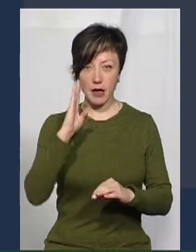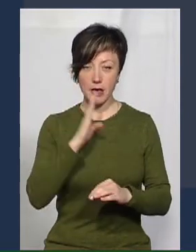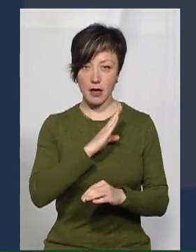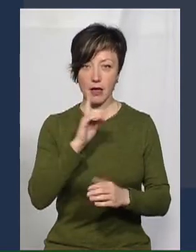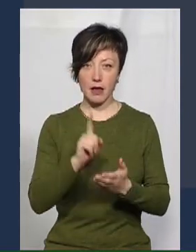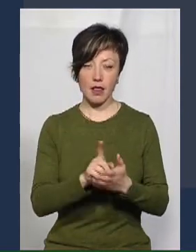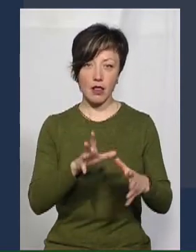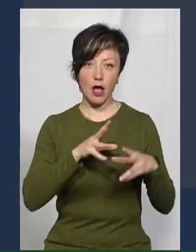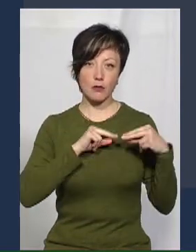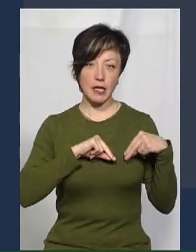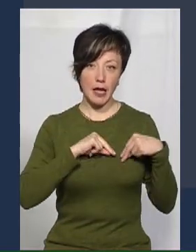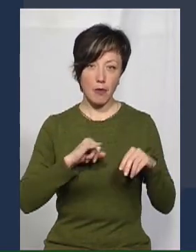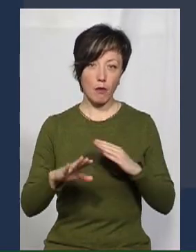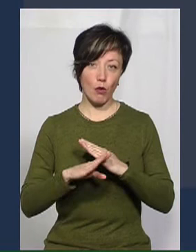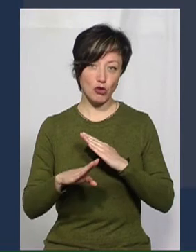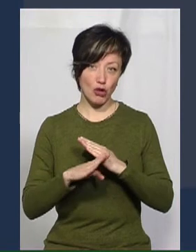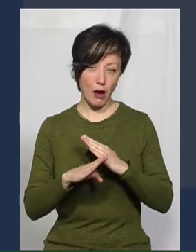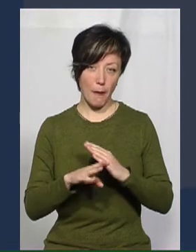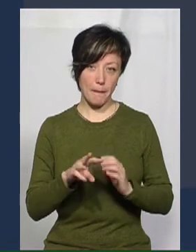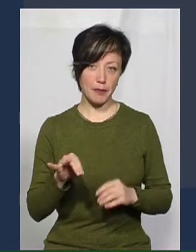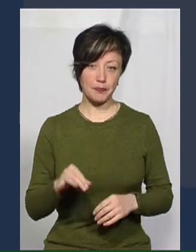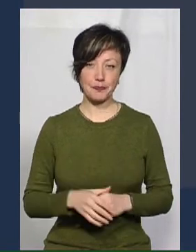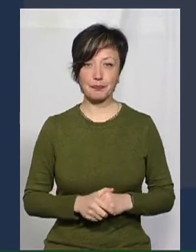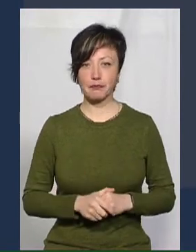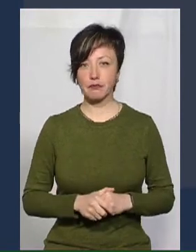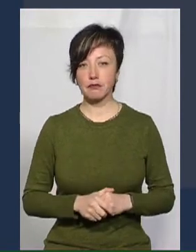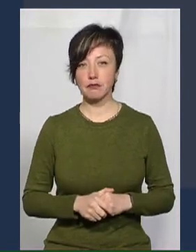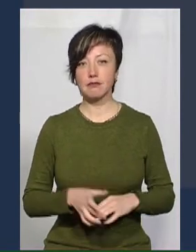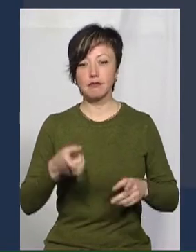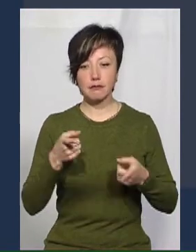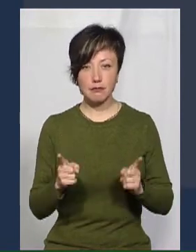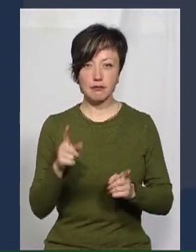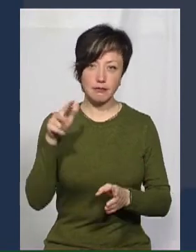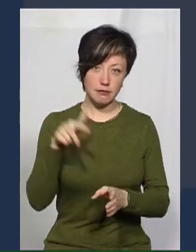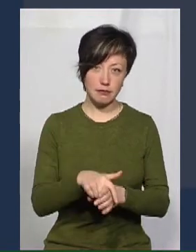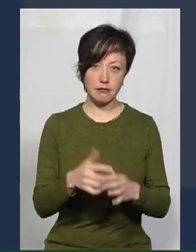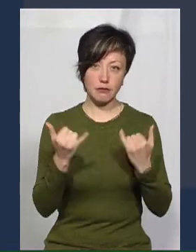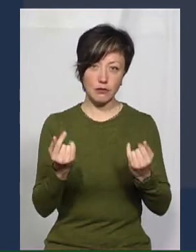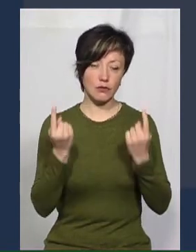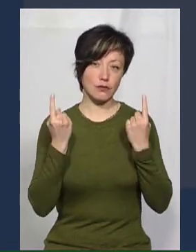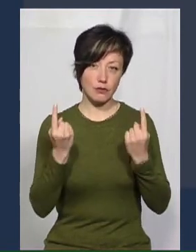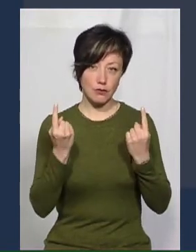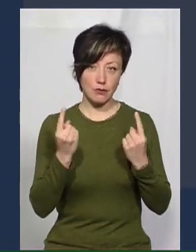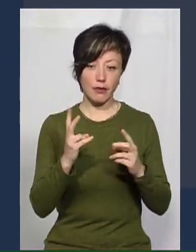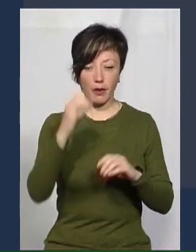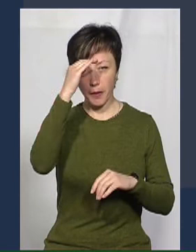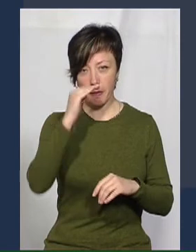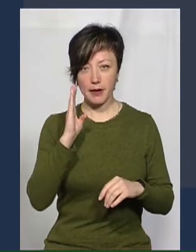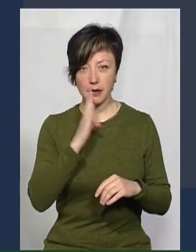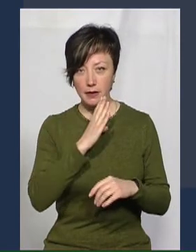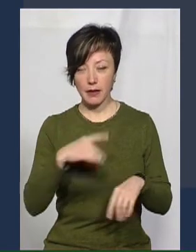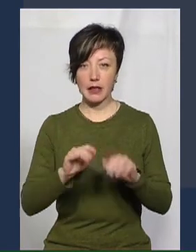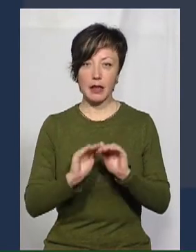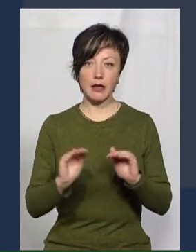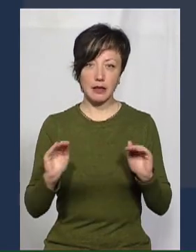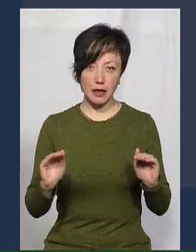нашими партнерами і помічниками. Дійсно, навантаження сьогодні колосальне як на батьків,